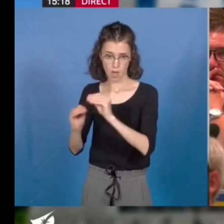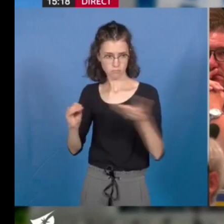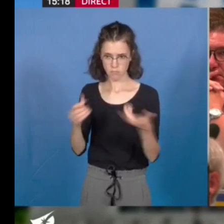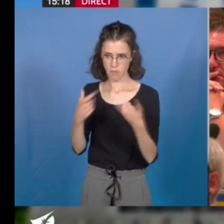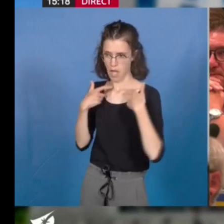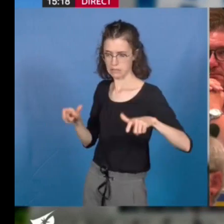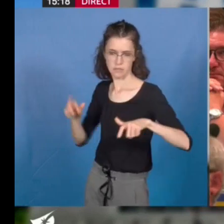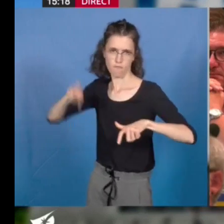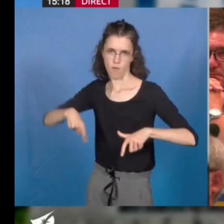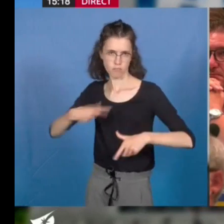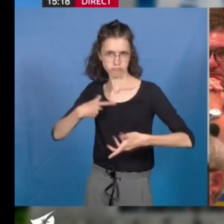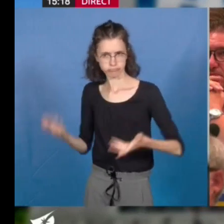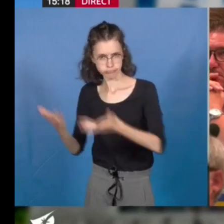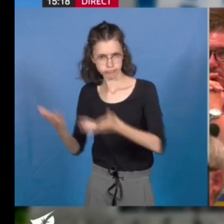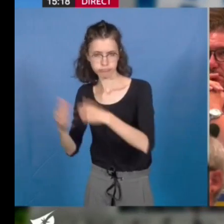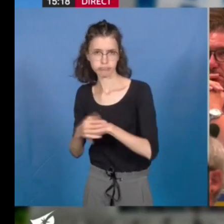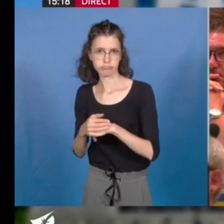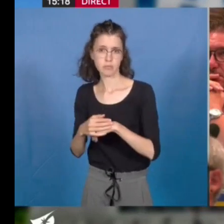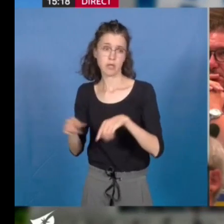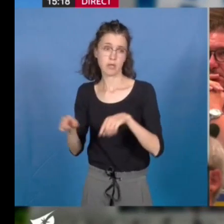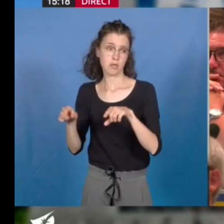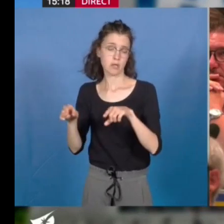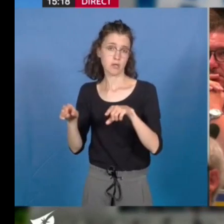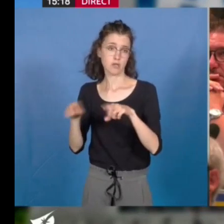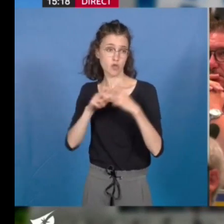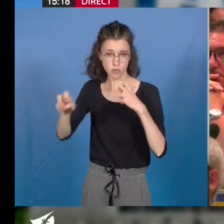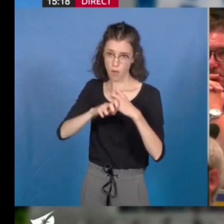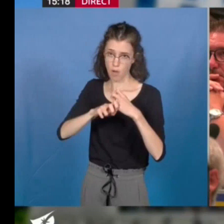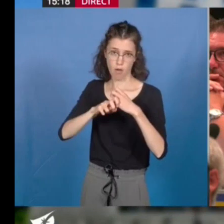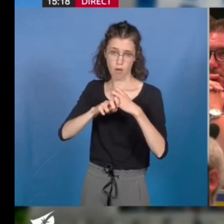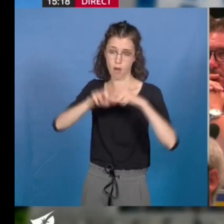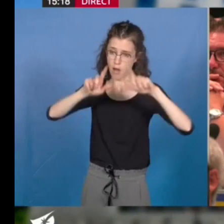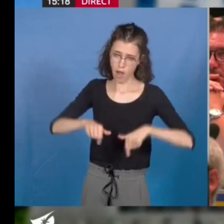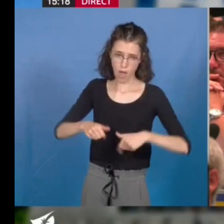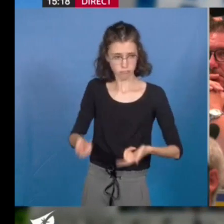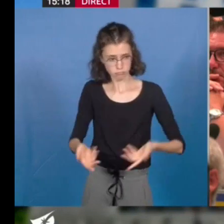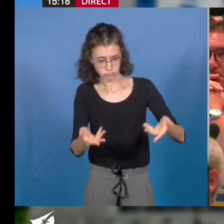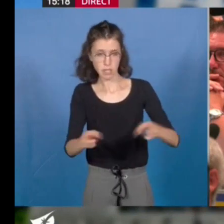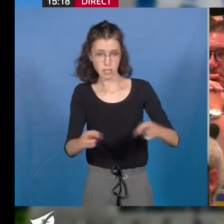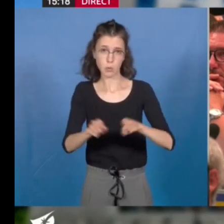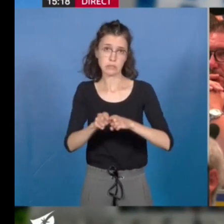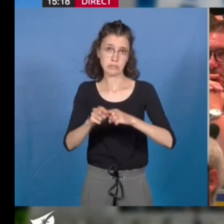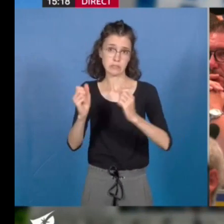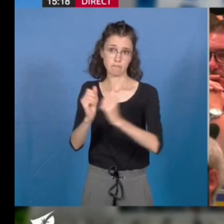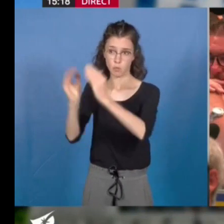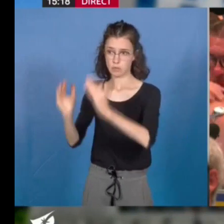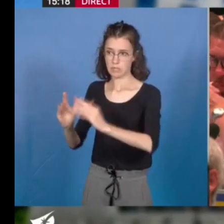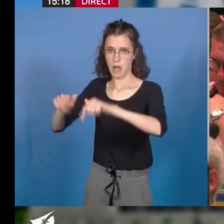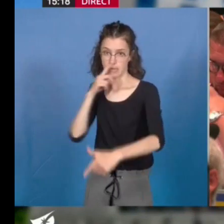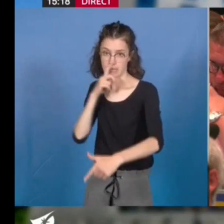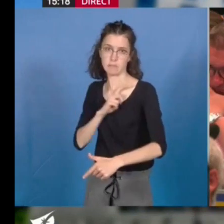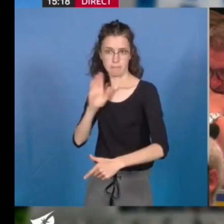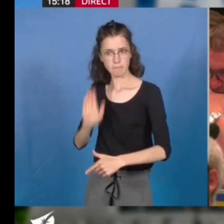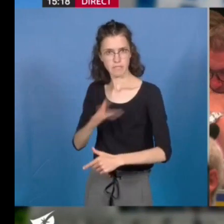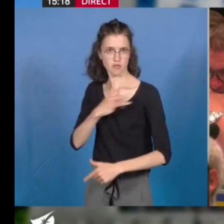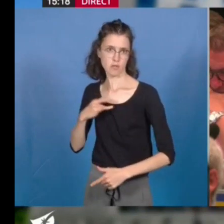et la mise à disposition de fonciers bâtis et non bâtis dédiés. Faciliter la